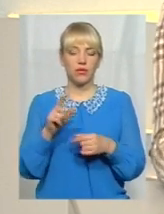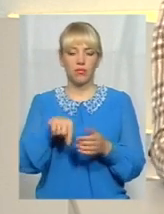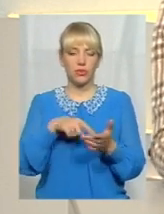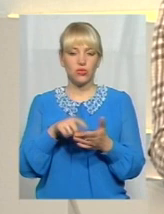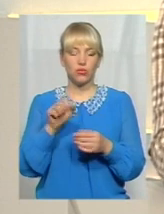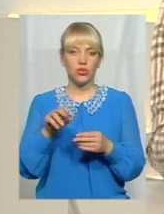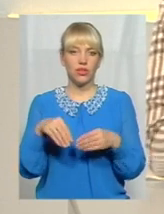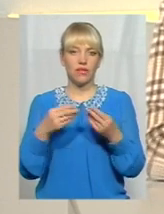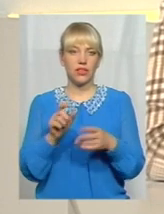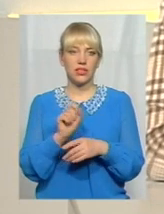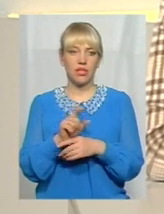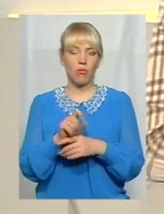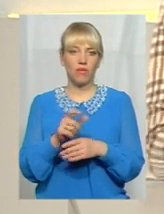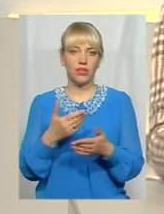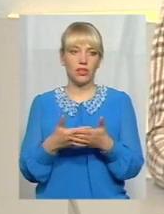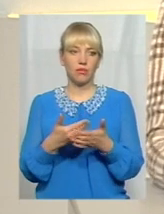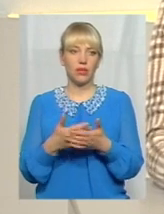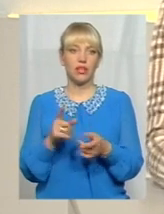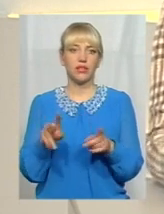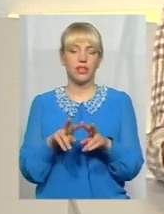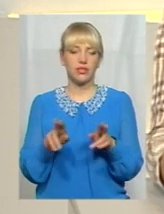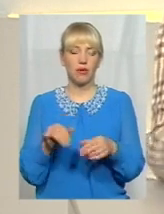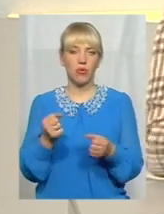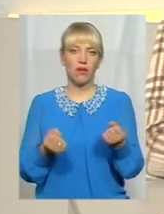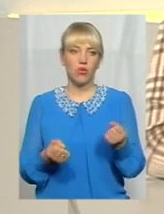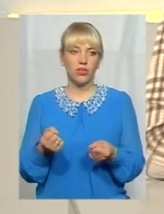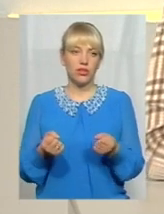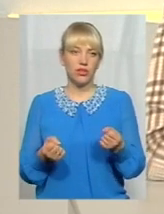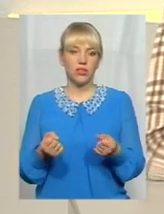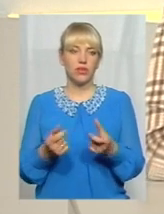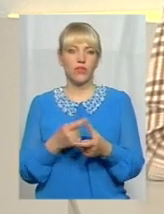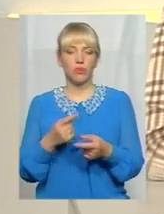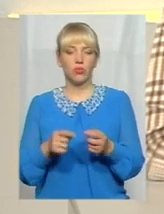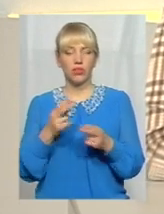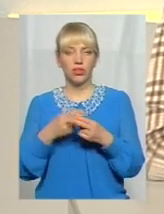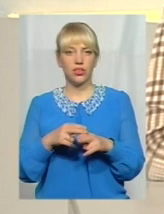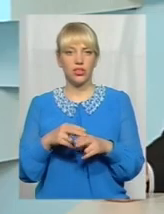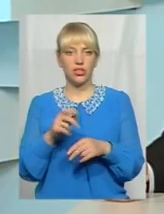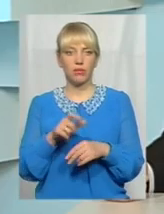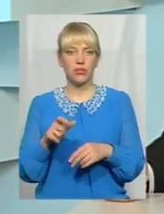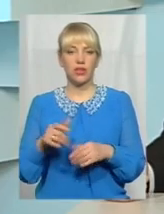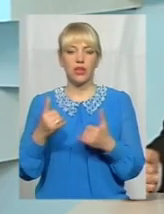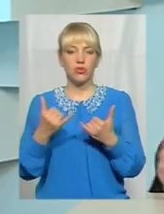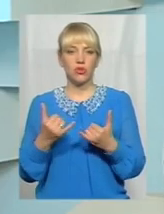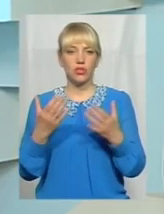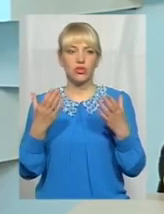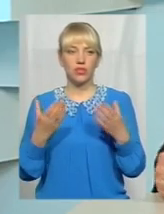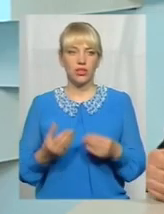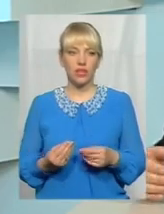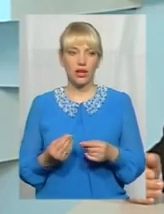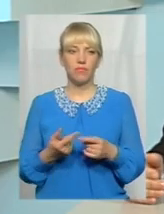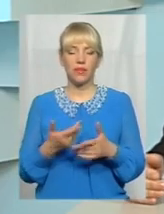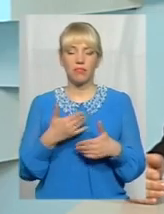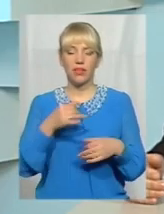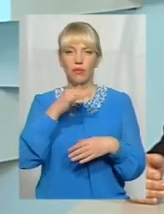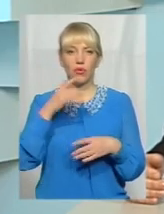замовлення, до прикладу, на тих самих водіїв або технічний персонал. На жаль, до сьогоднішнього дня ми це